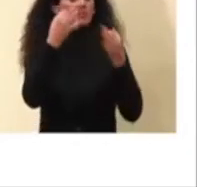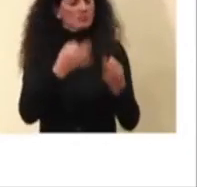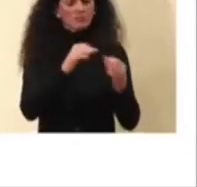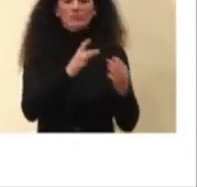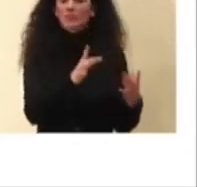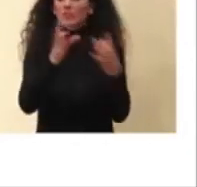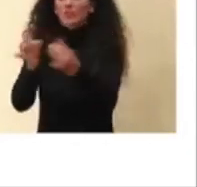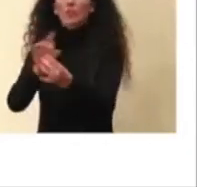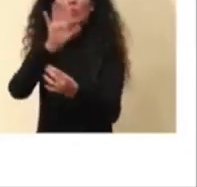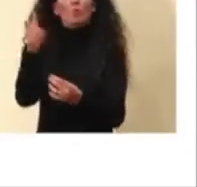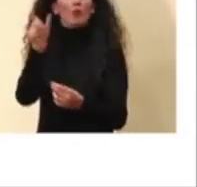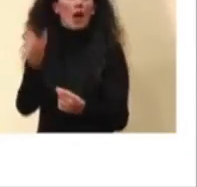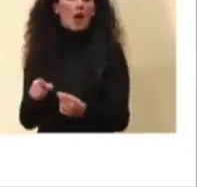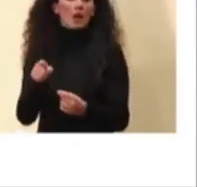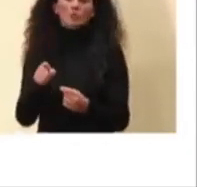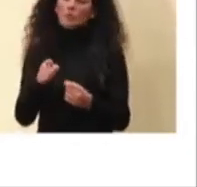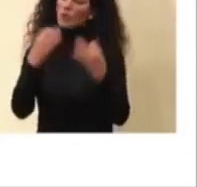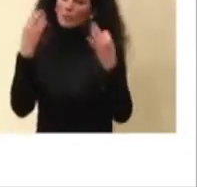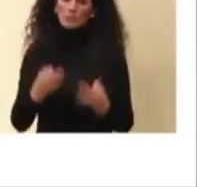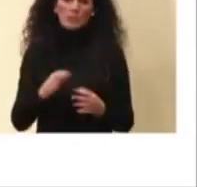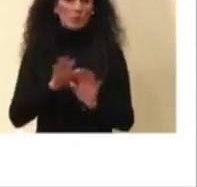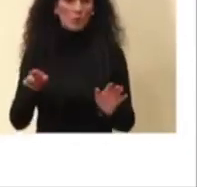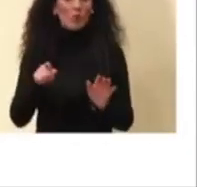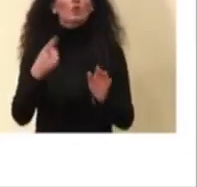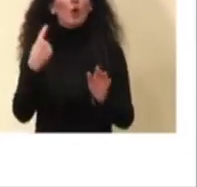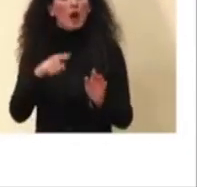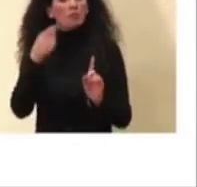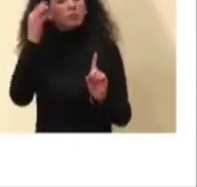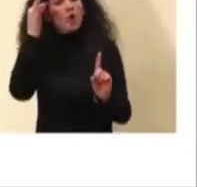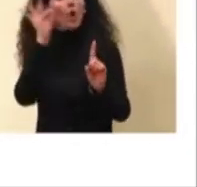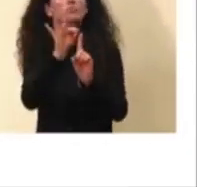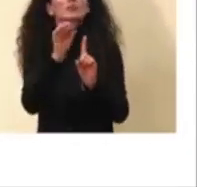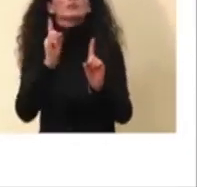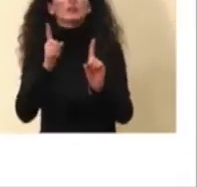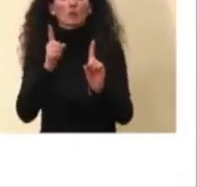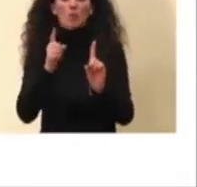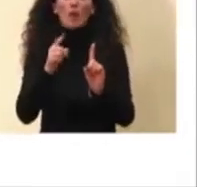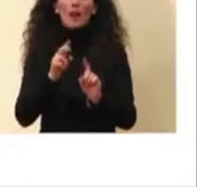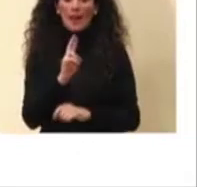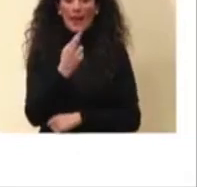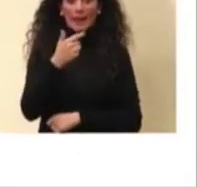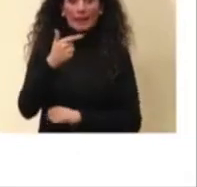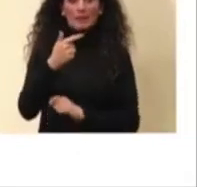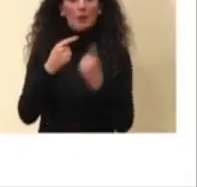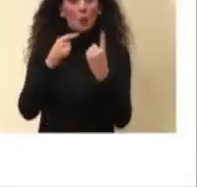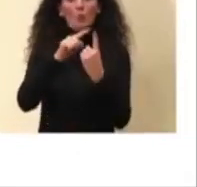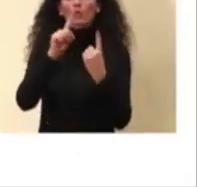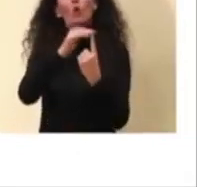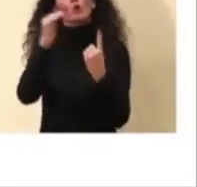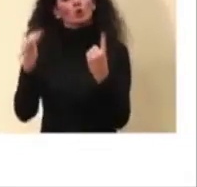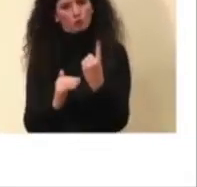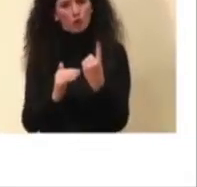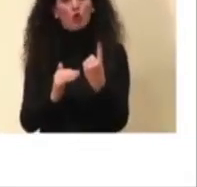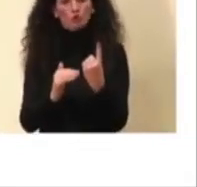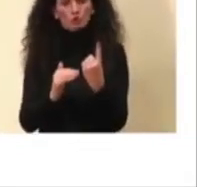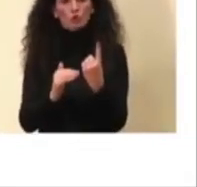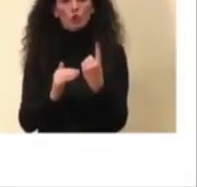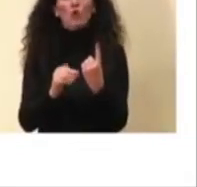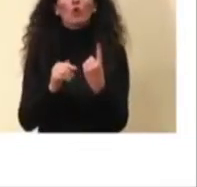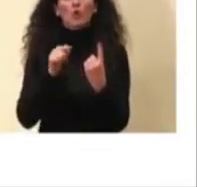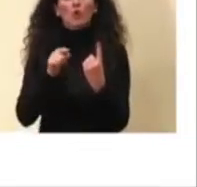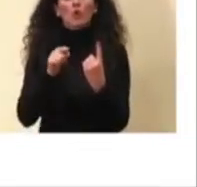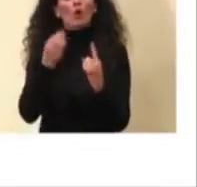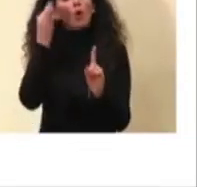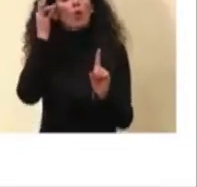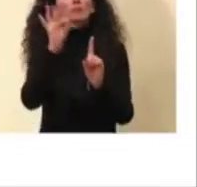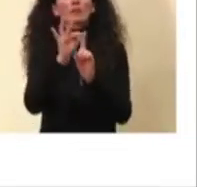questo ovviamente è l'obiettivo nostro invece, tenerlo come ci siamo sempre detti sotto l'1 perché è il modo per ridurre in qualche modo